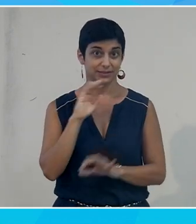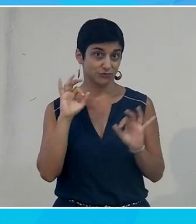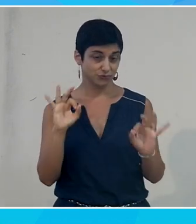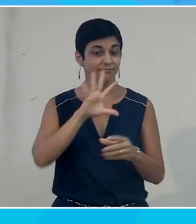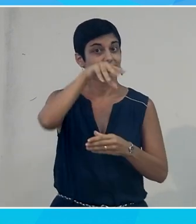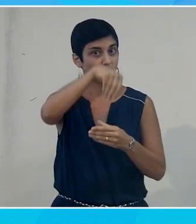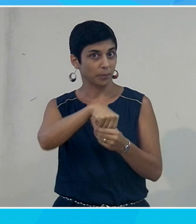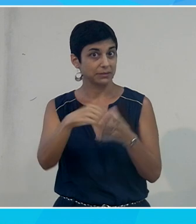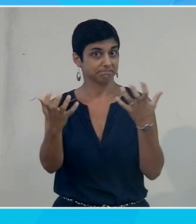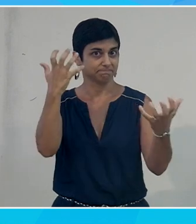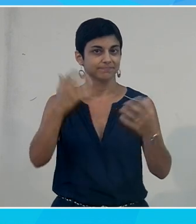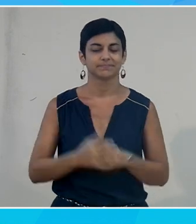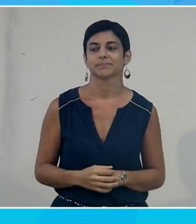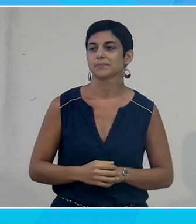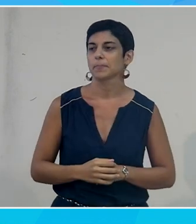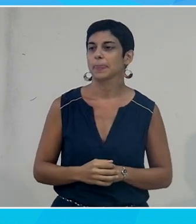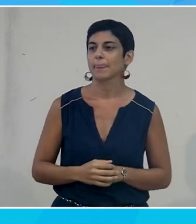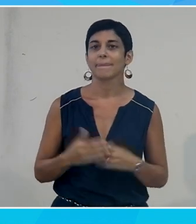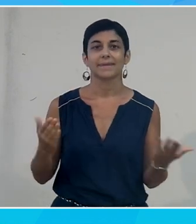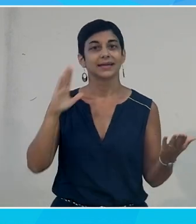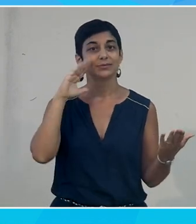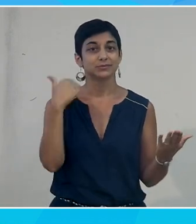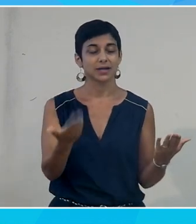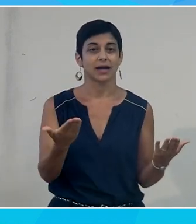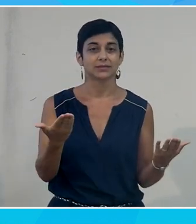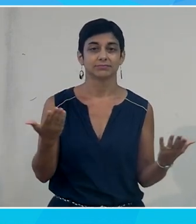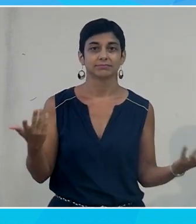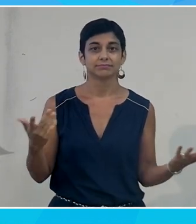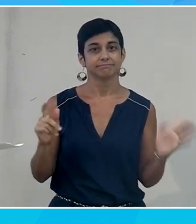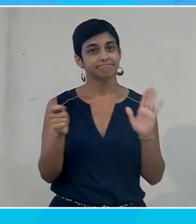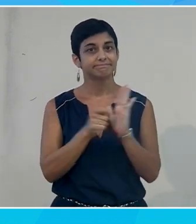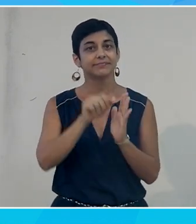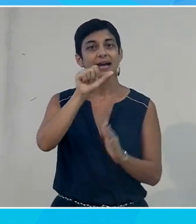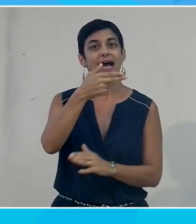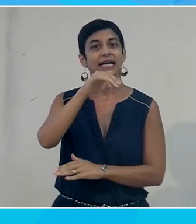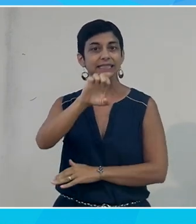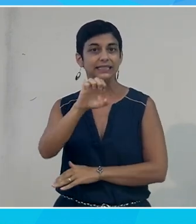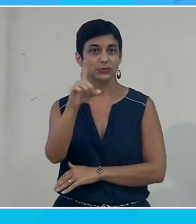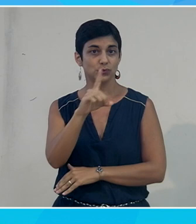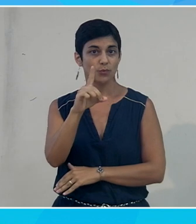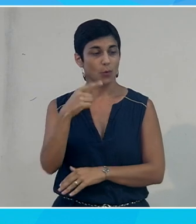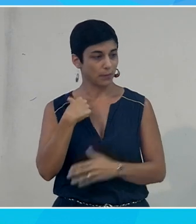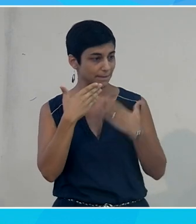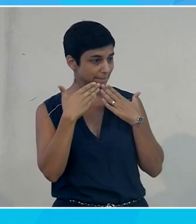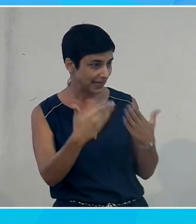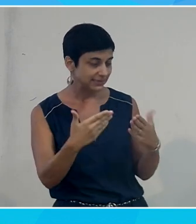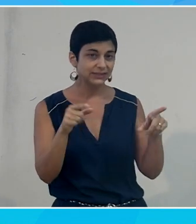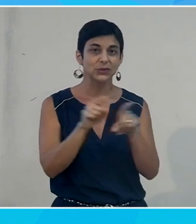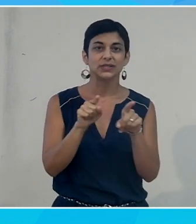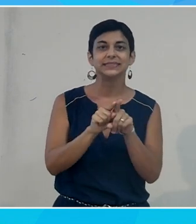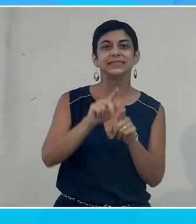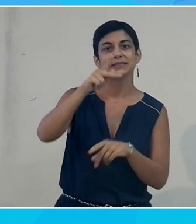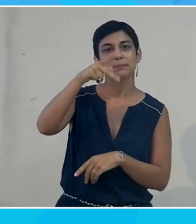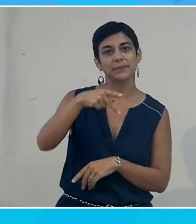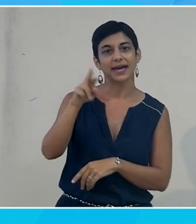en fait partie. C'est la raison pour laquelle, dès qu'Annie Dumont, que je remercie, et bien sûr Pierre Reynaud,